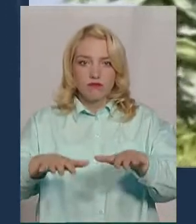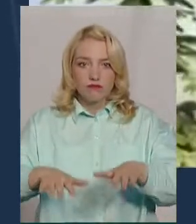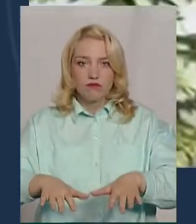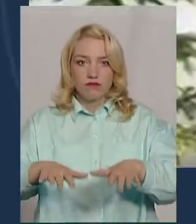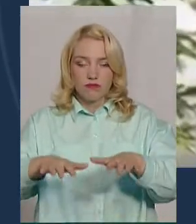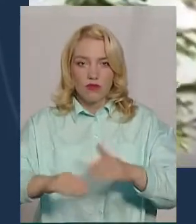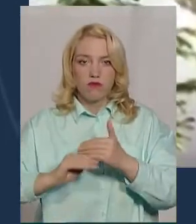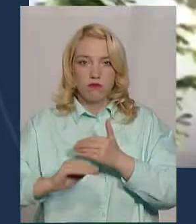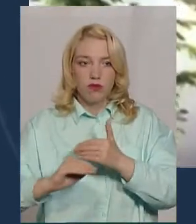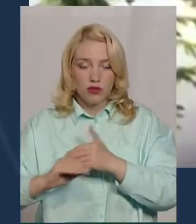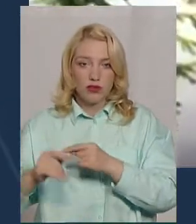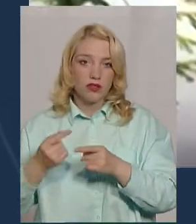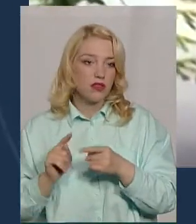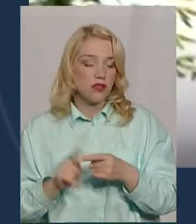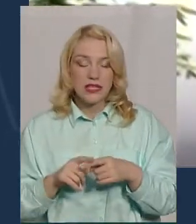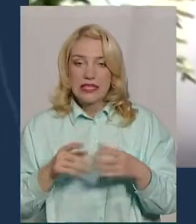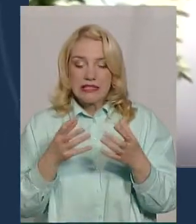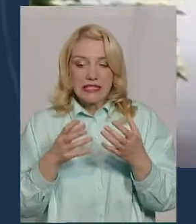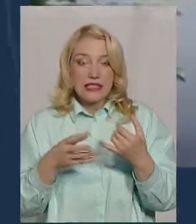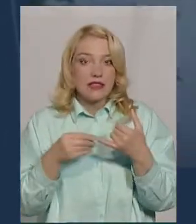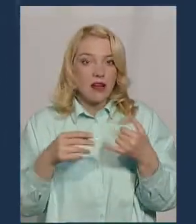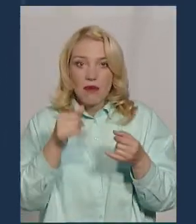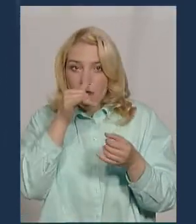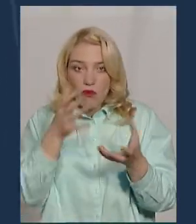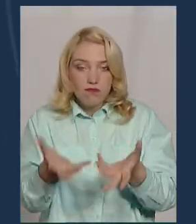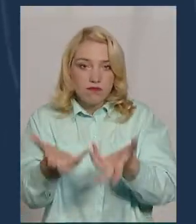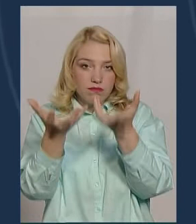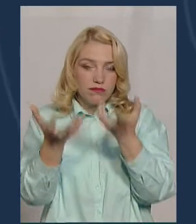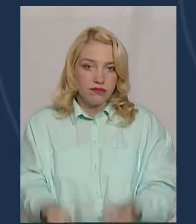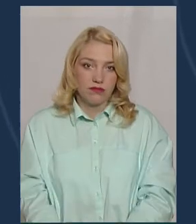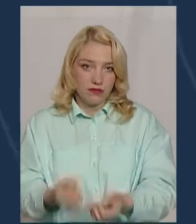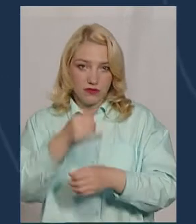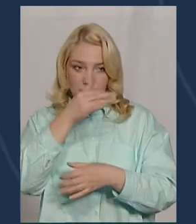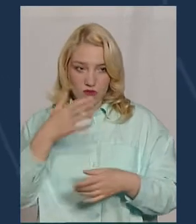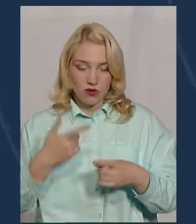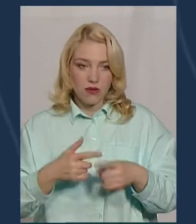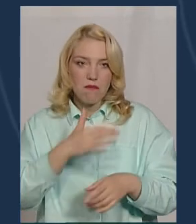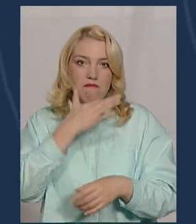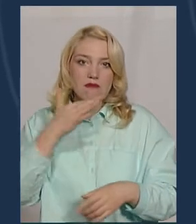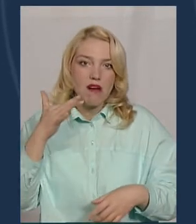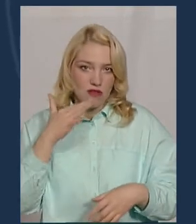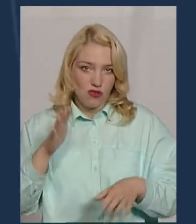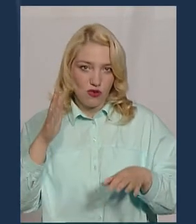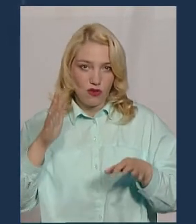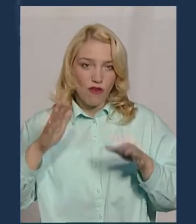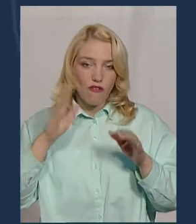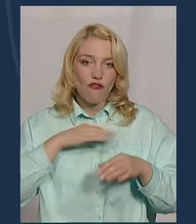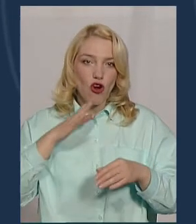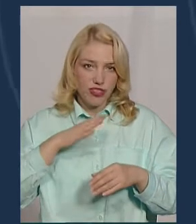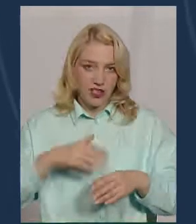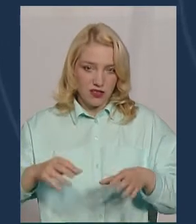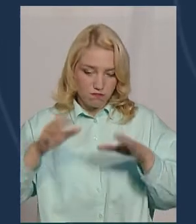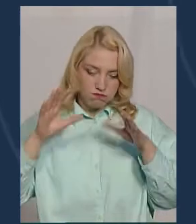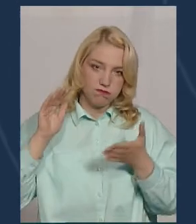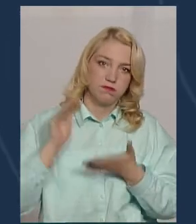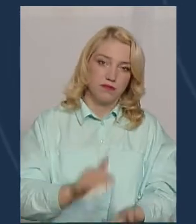полях стоїть вода, просто, земля не в змозі сприйняти таку кількість, велику кількість одночасно води. І, відповідно, вже в цю пору, в